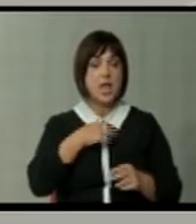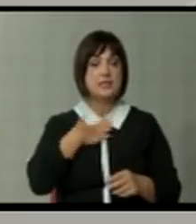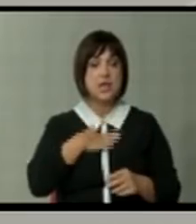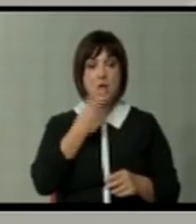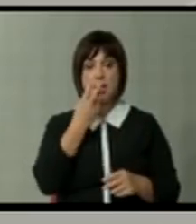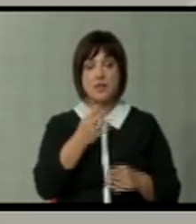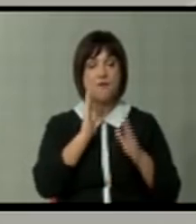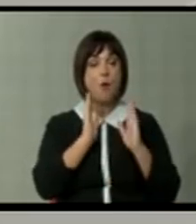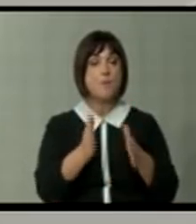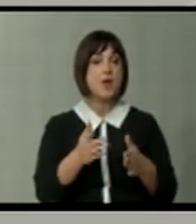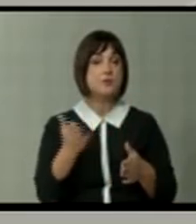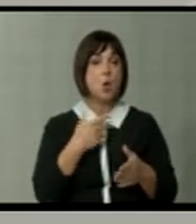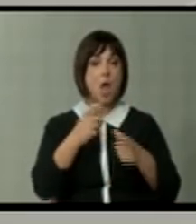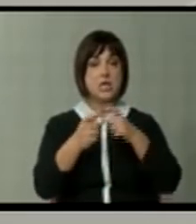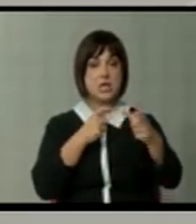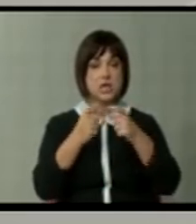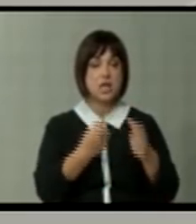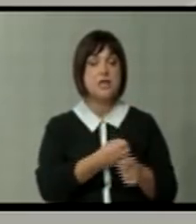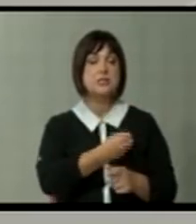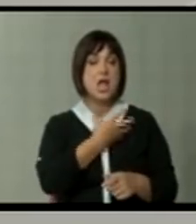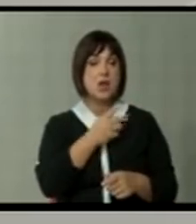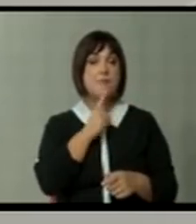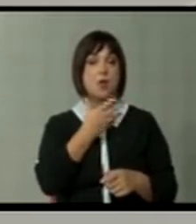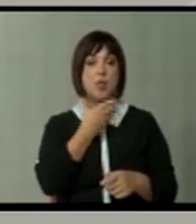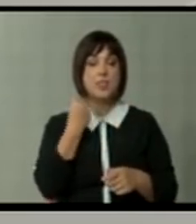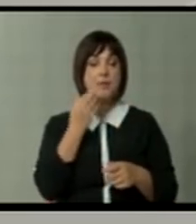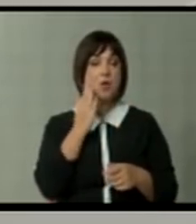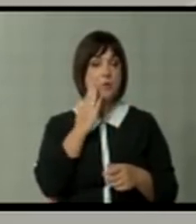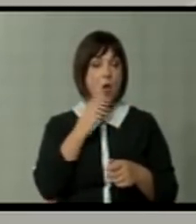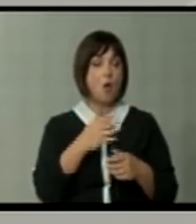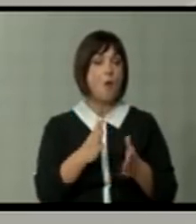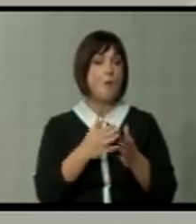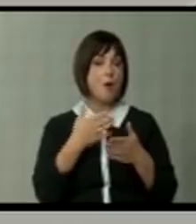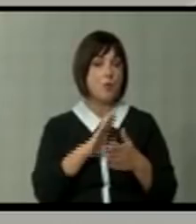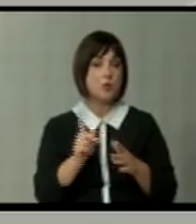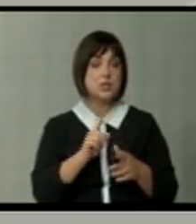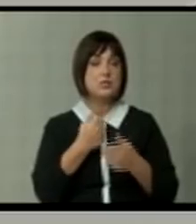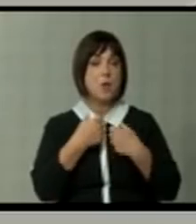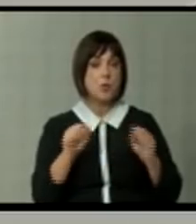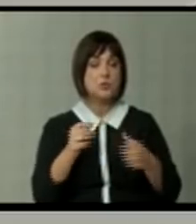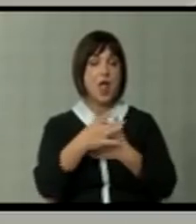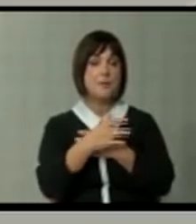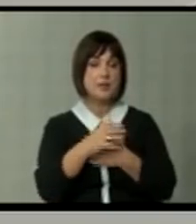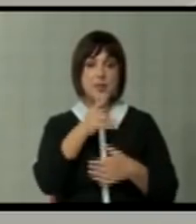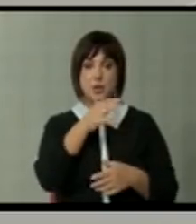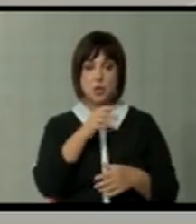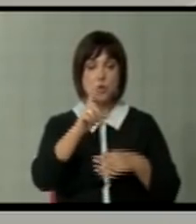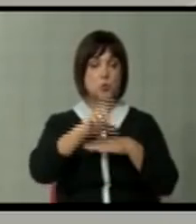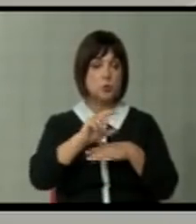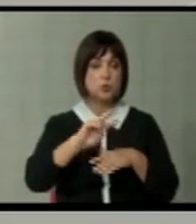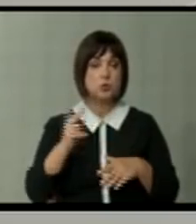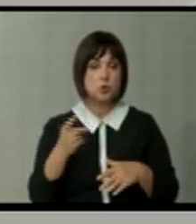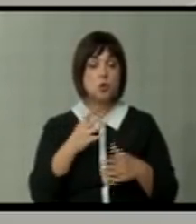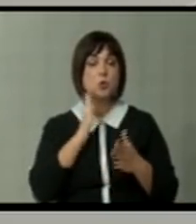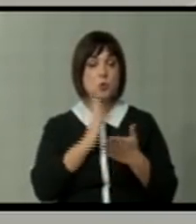гледам во правец кога ќе разговараме за криминалци кои што немаат етничко потекло, кои што не се босанци, албанци, македонци, турци или било какви,